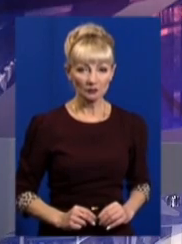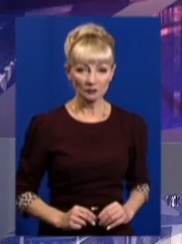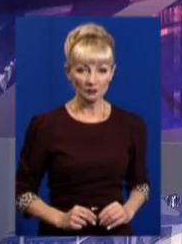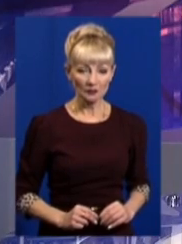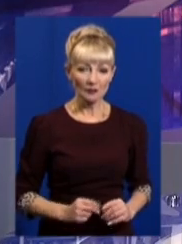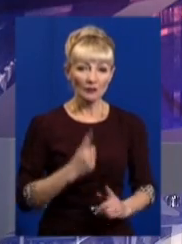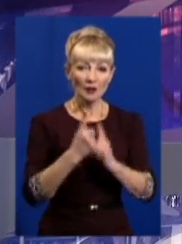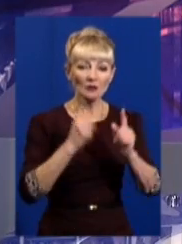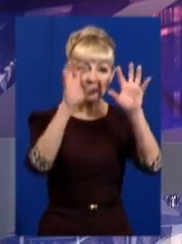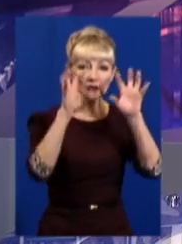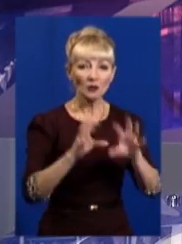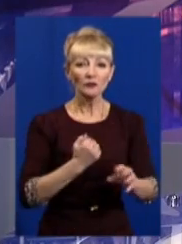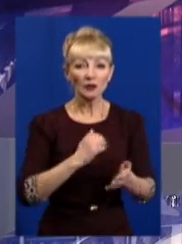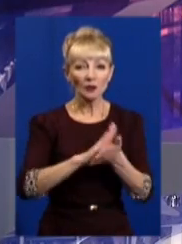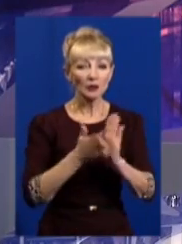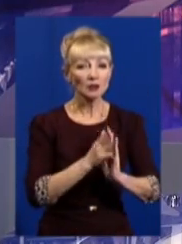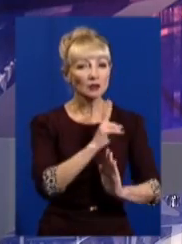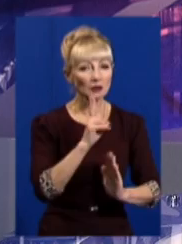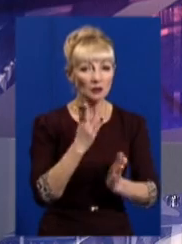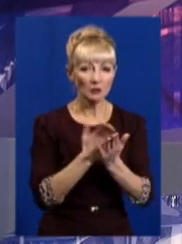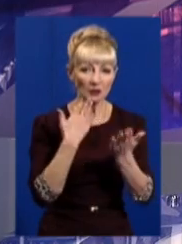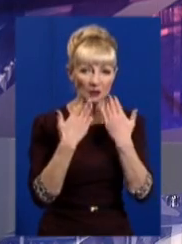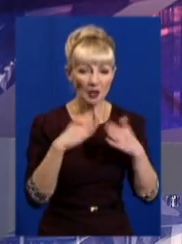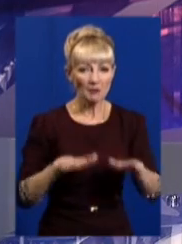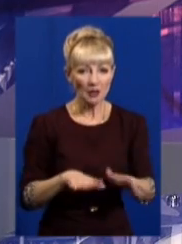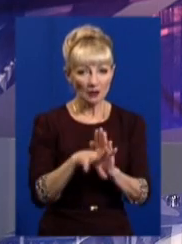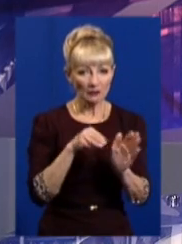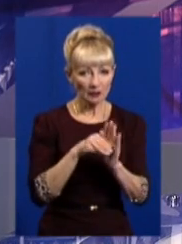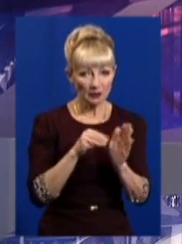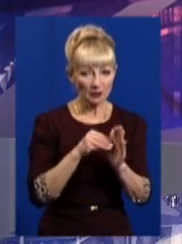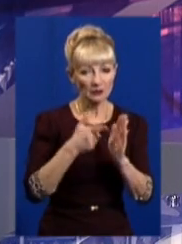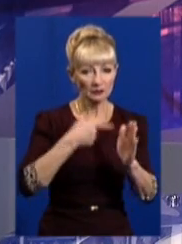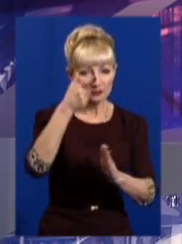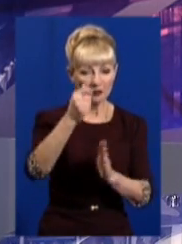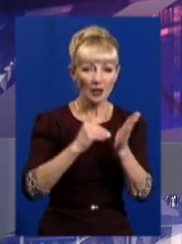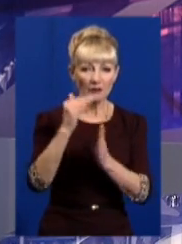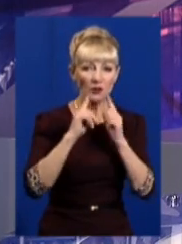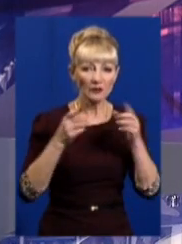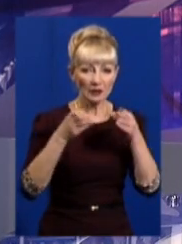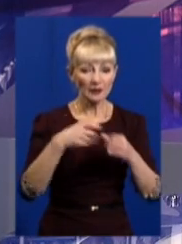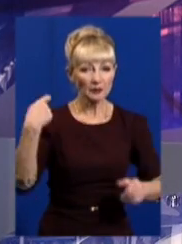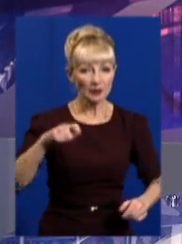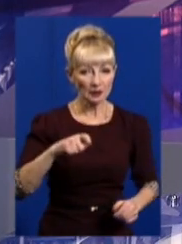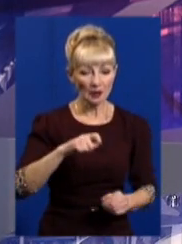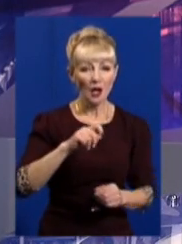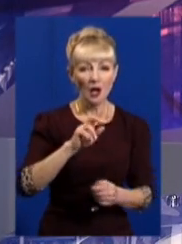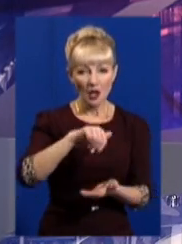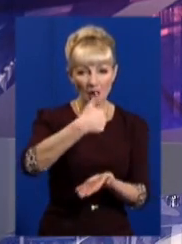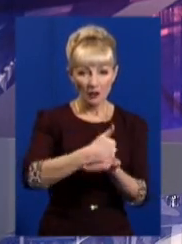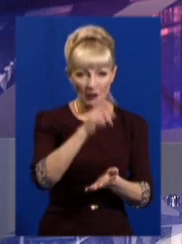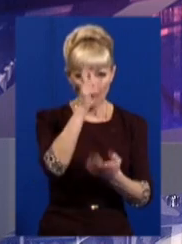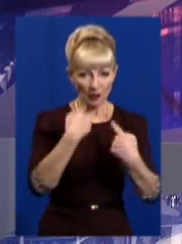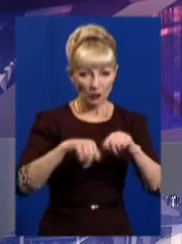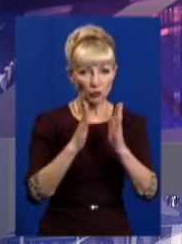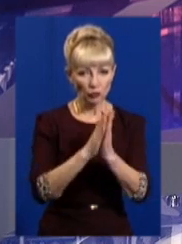Зміни до закону про воєнний стан, який стосується місцевих виборів, подав на розгляд Верховної Ради президента. Глава держави просить розглянути